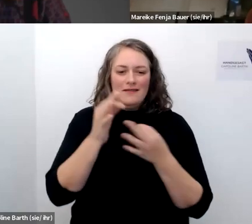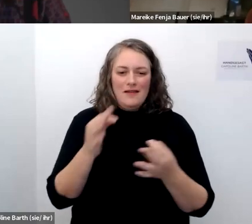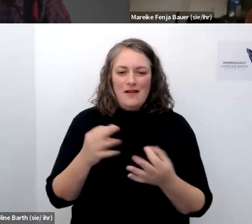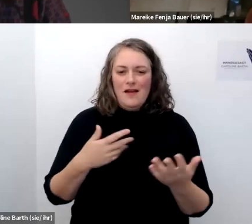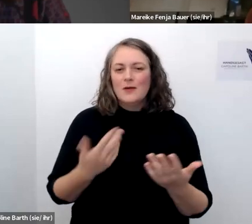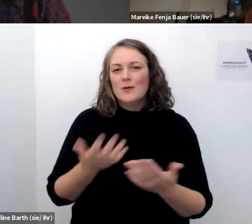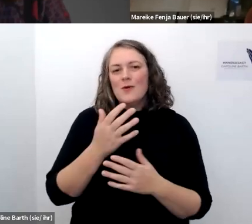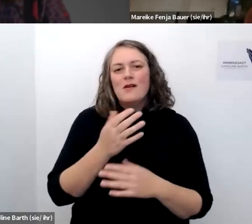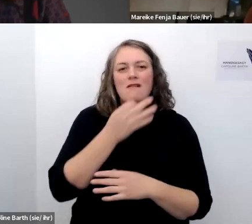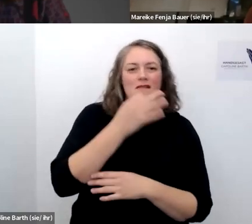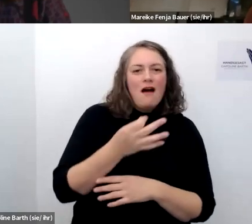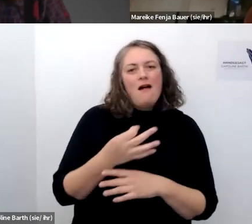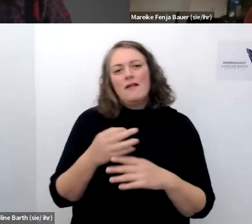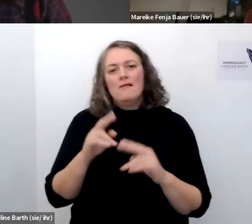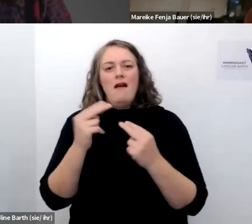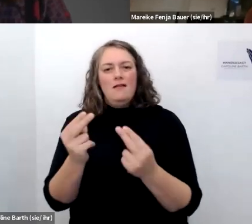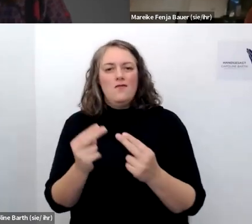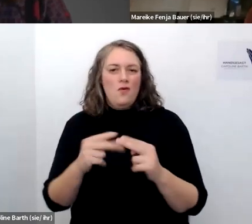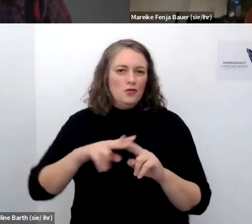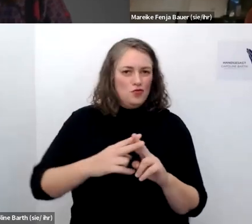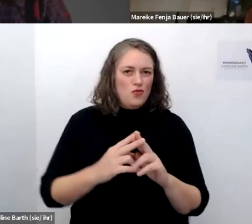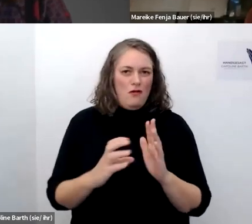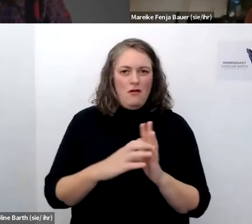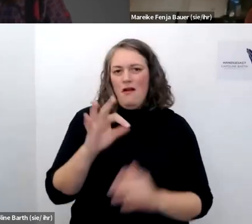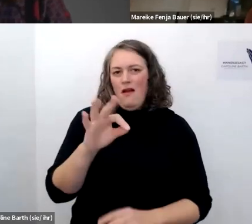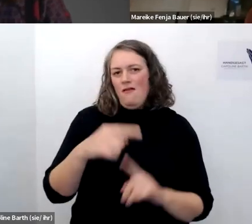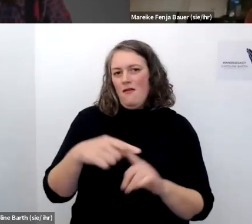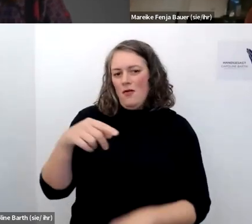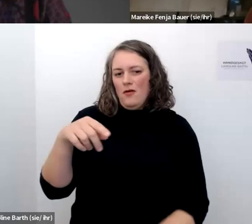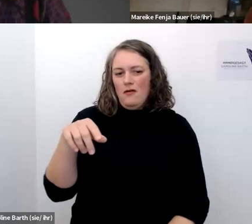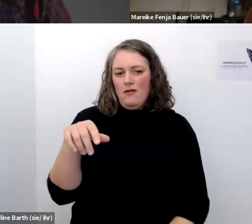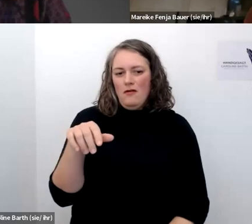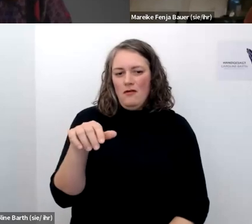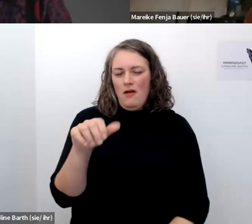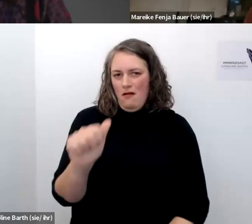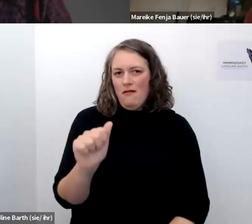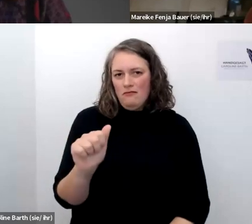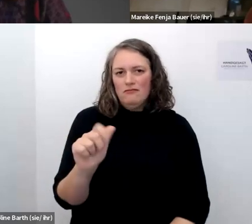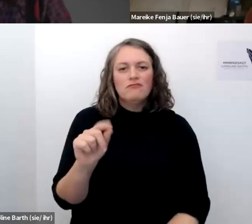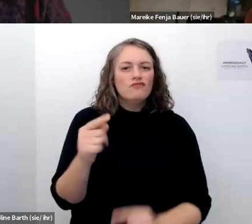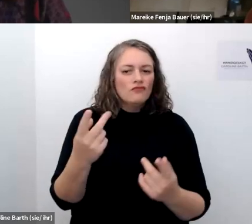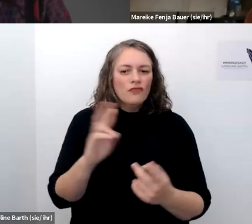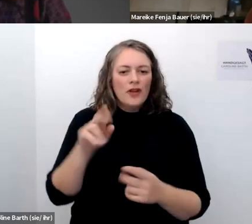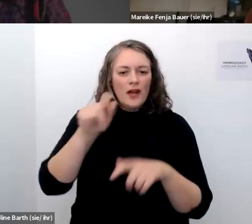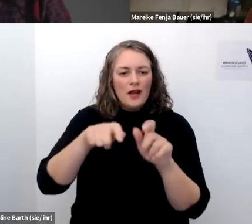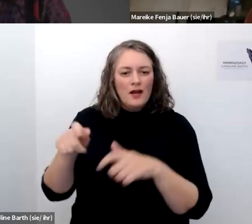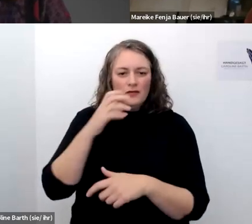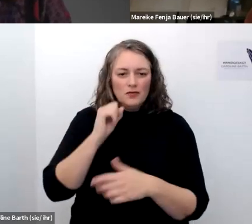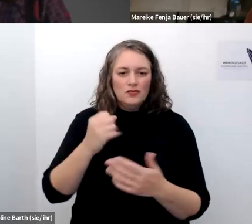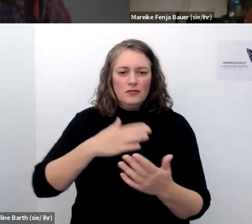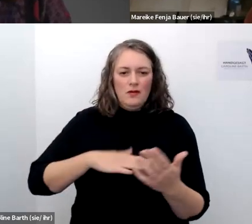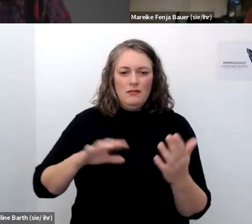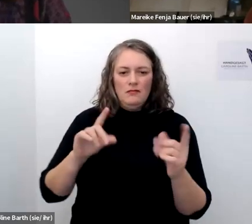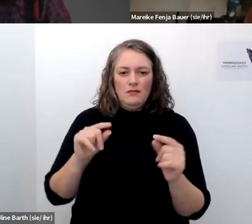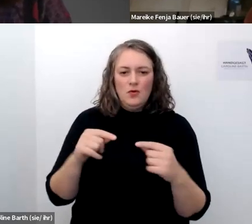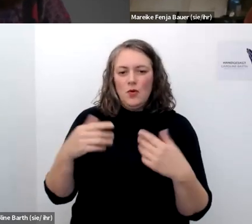fragen antworten tool auch noch mal die aufforderung an die person die das möchten ihr könnt euch